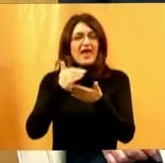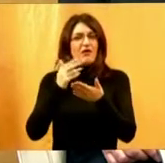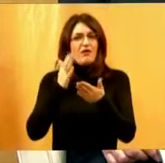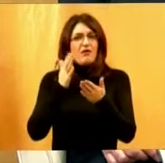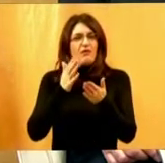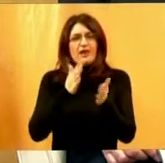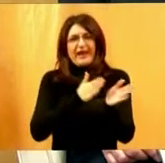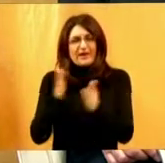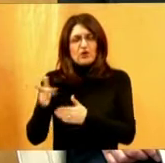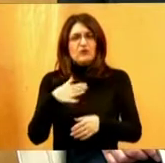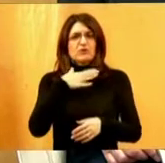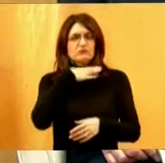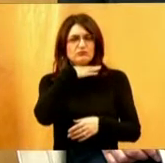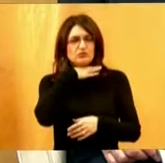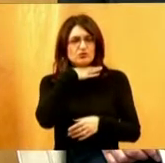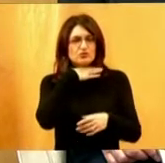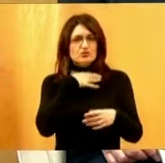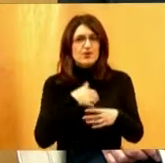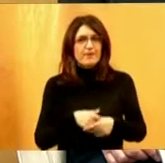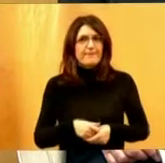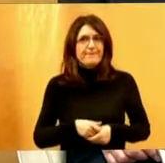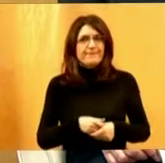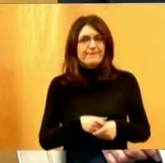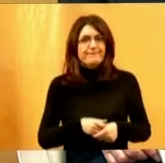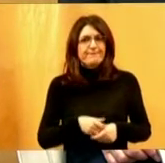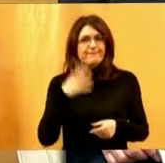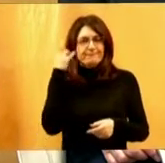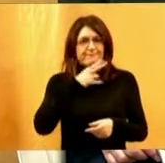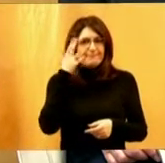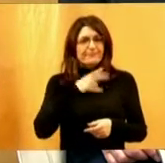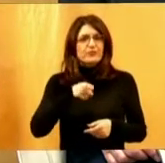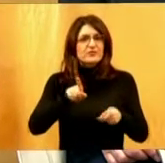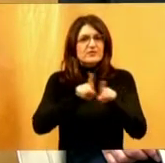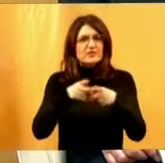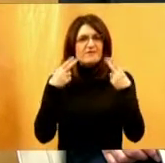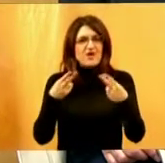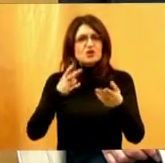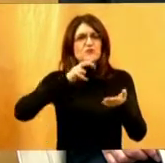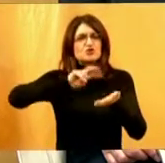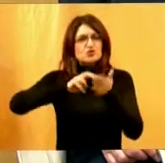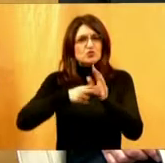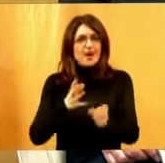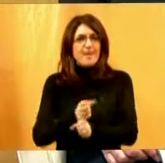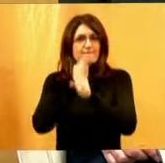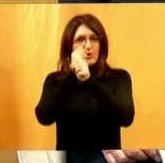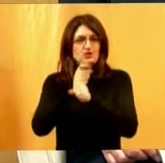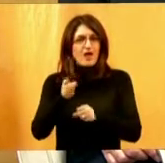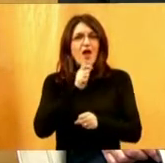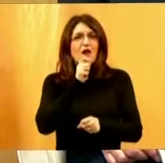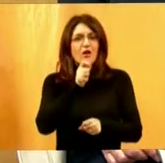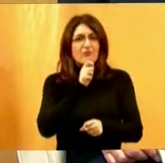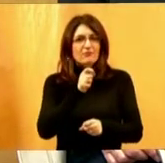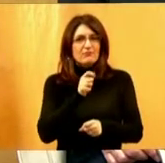obrazovanja. Naravno da je pritom važna ona stručna podrška tiflopedagoga